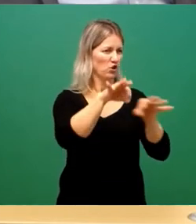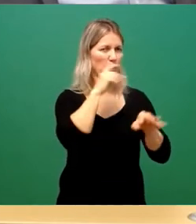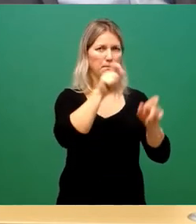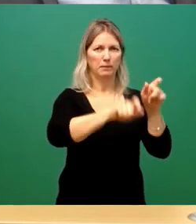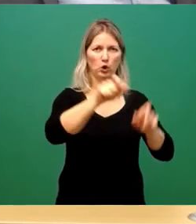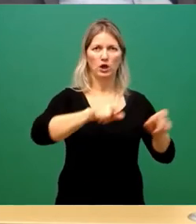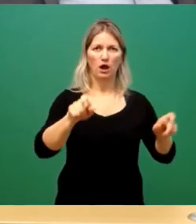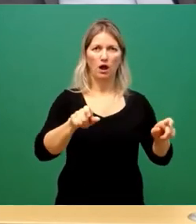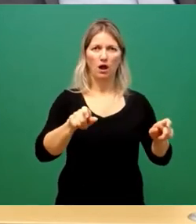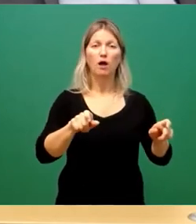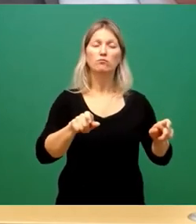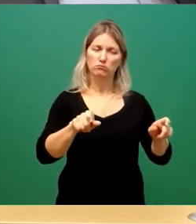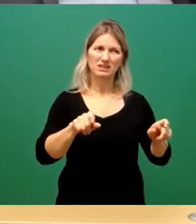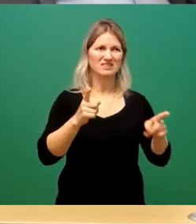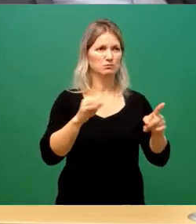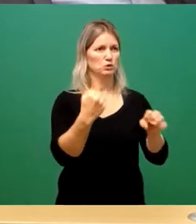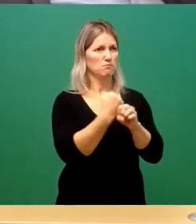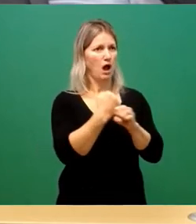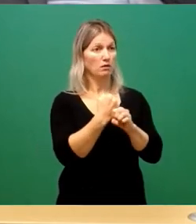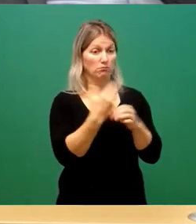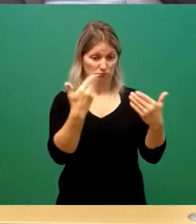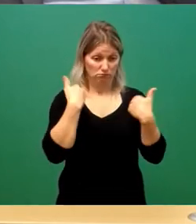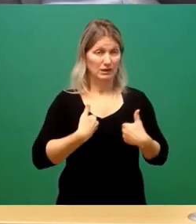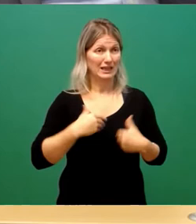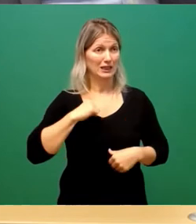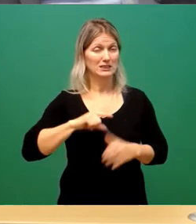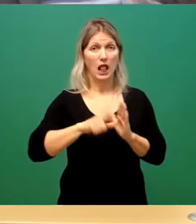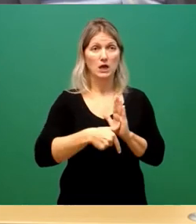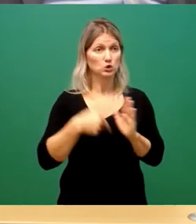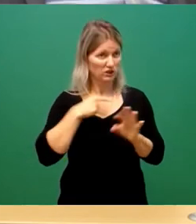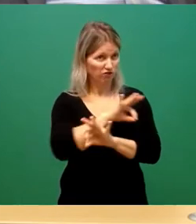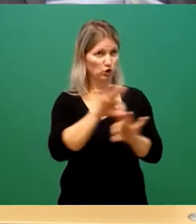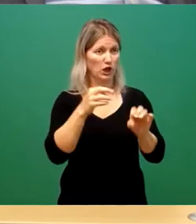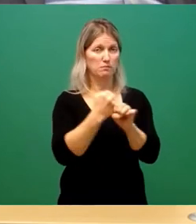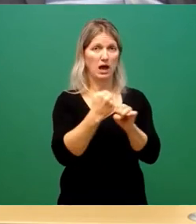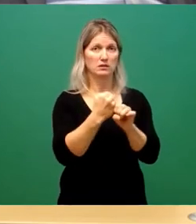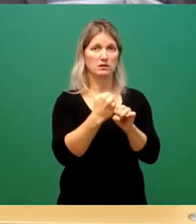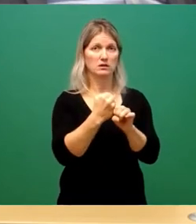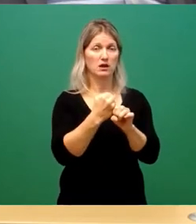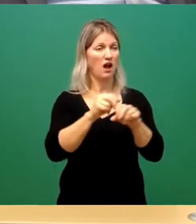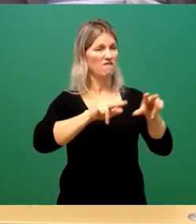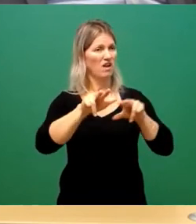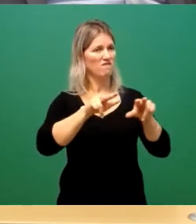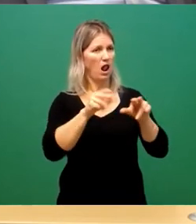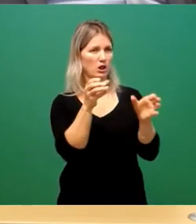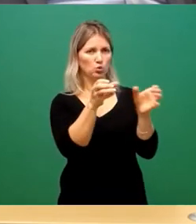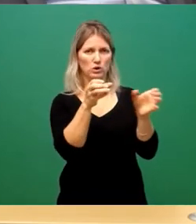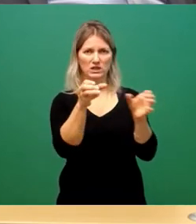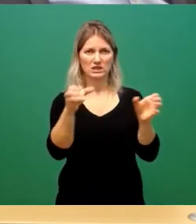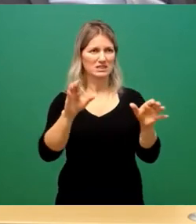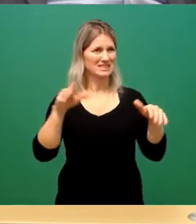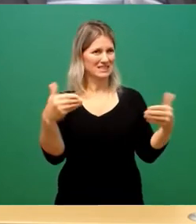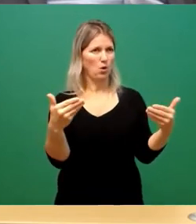zu erfüllen sind, erfüllt, dass die Verwaltung so aufgestellt wird, dass sie da auch die